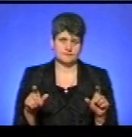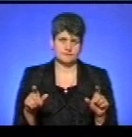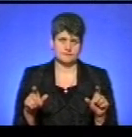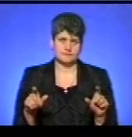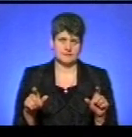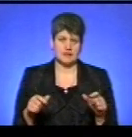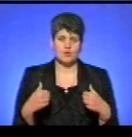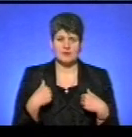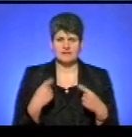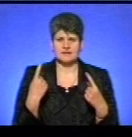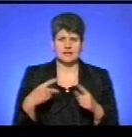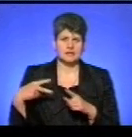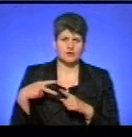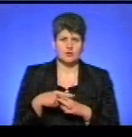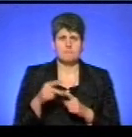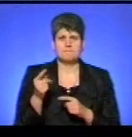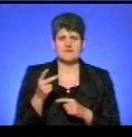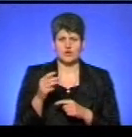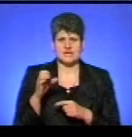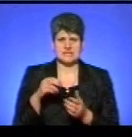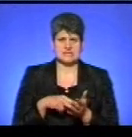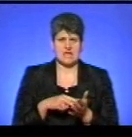велика в мене нагрузка, більше, п'ютера ставки.